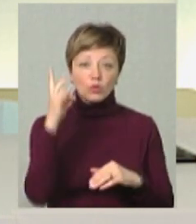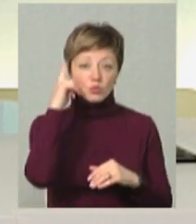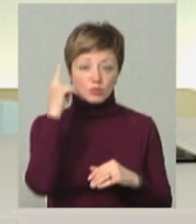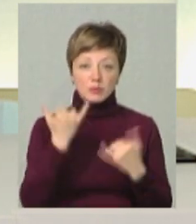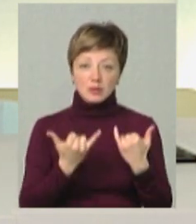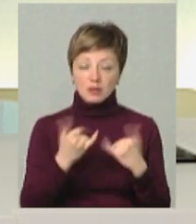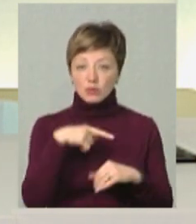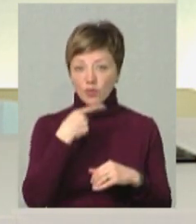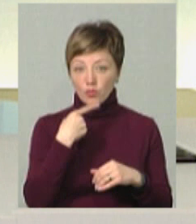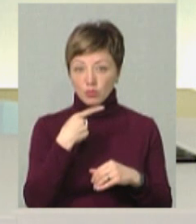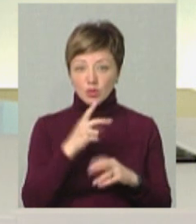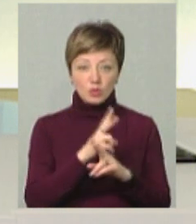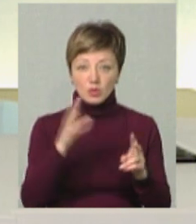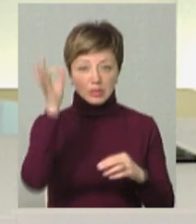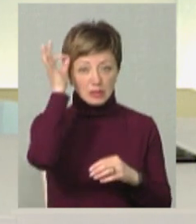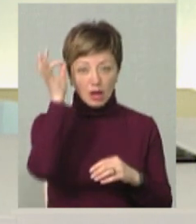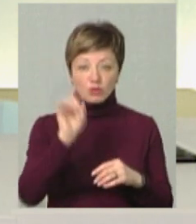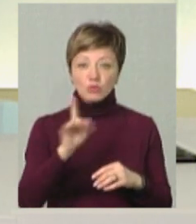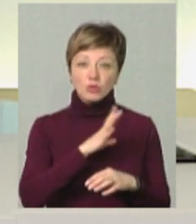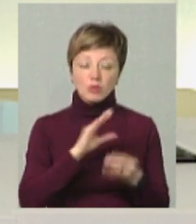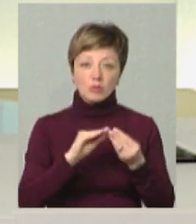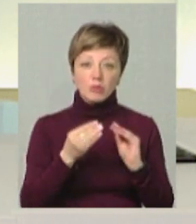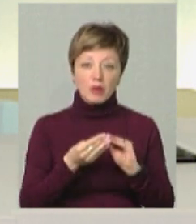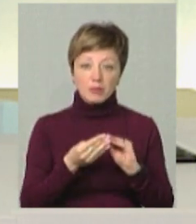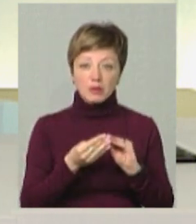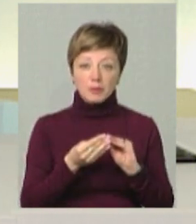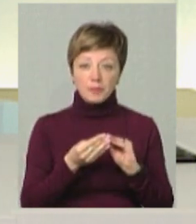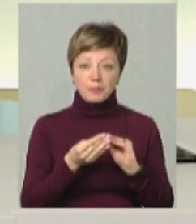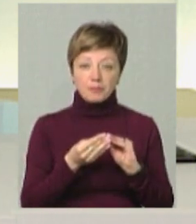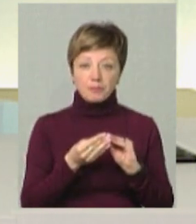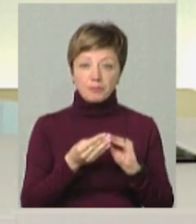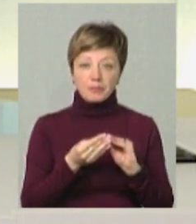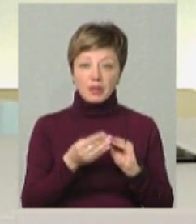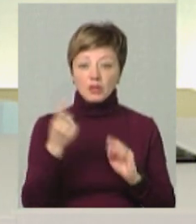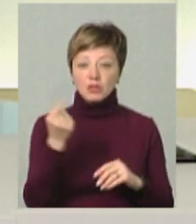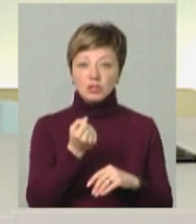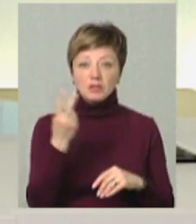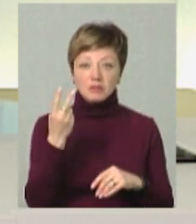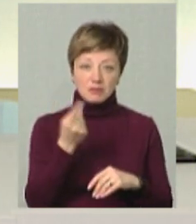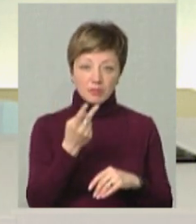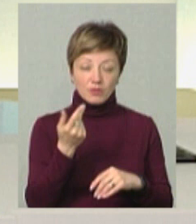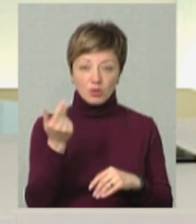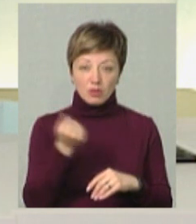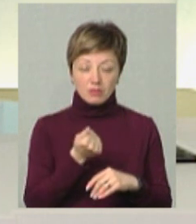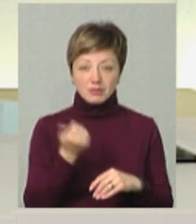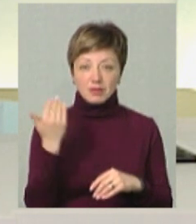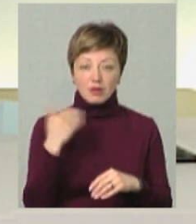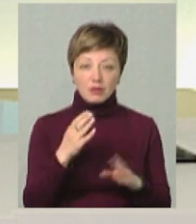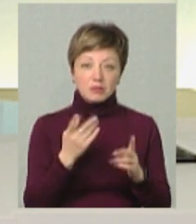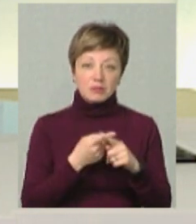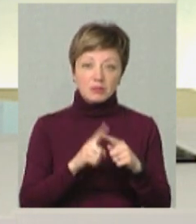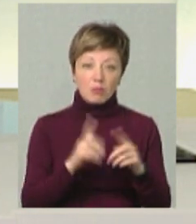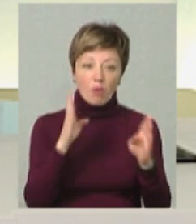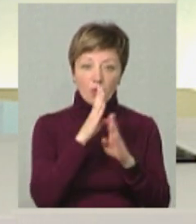що ми от зараз говоримо, але ніхто не згадує про те, що якісь були незручності, там, буквально скільки-моє, тиждень чи півтора, якби, тому що десь і погоду